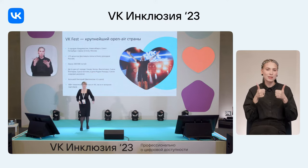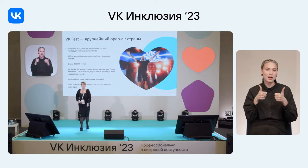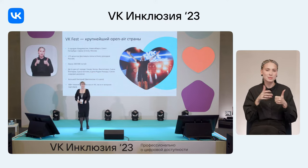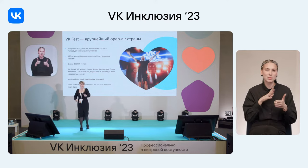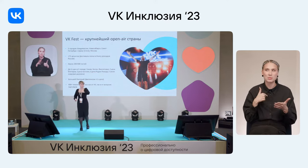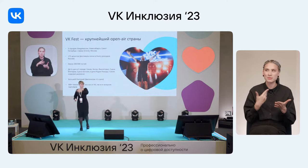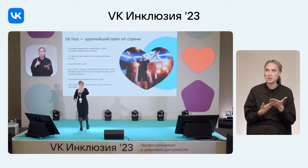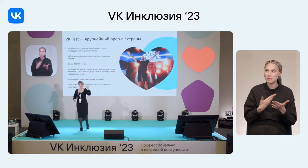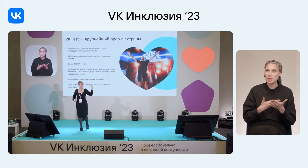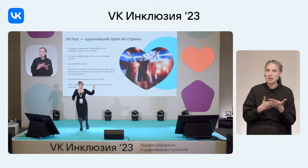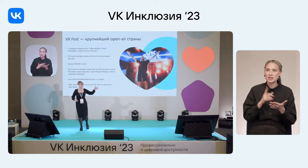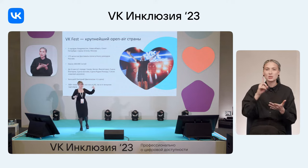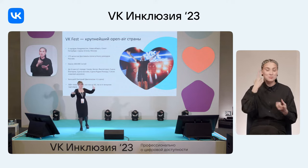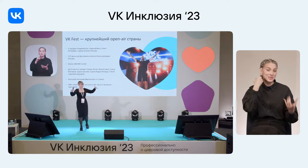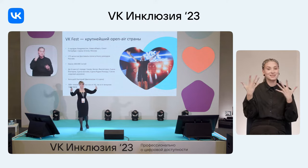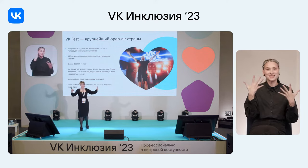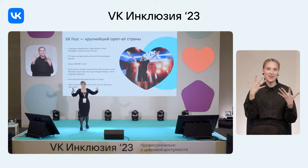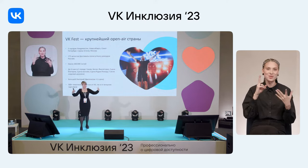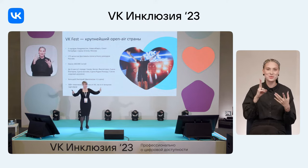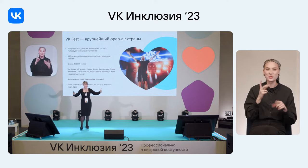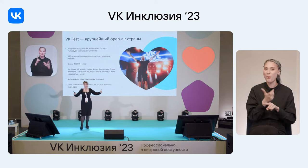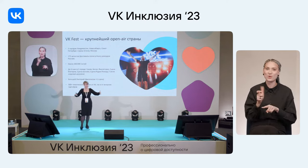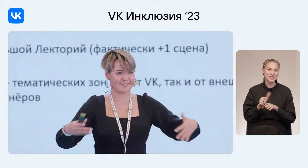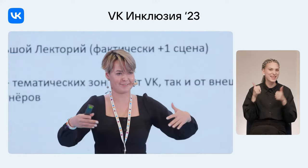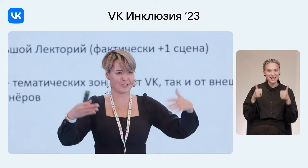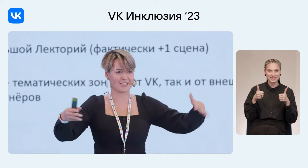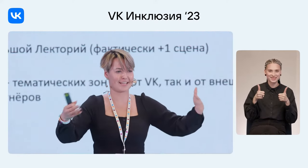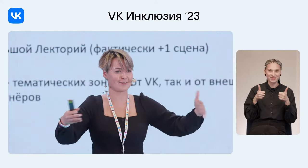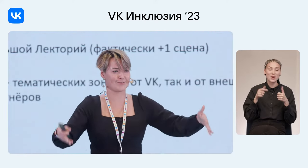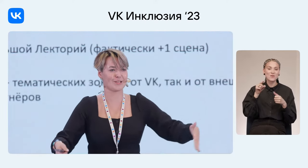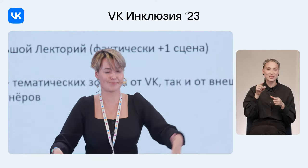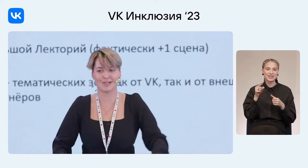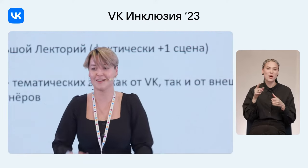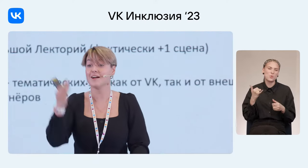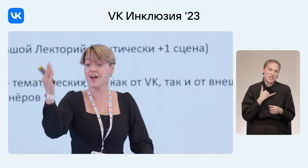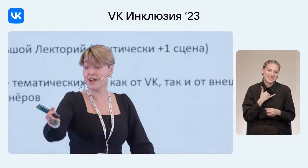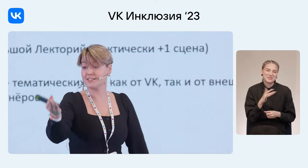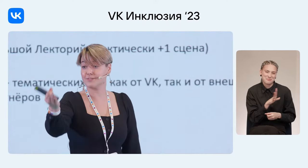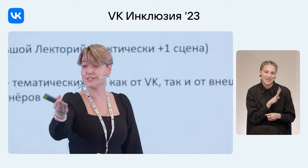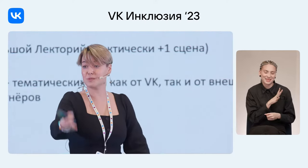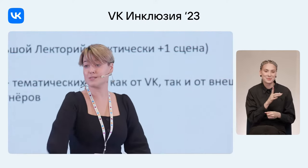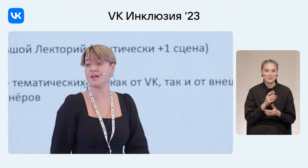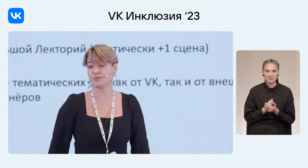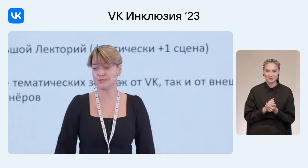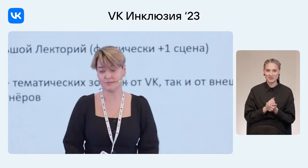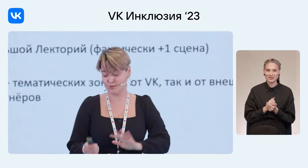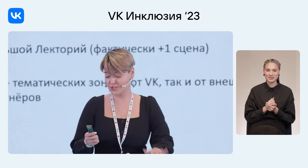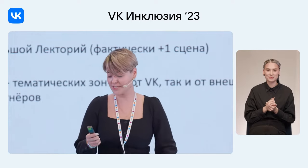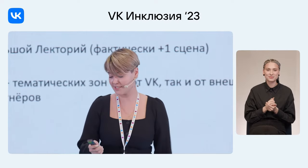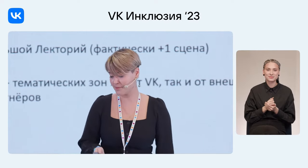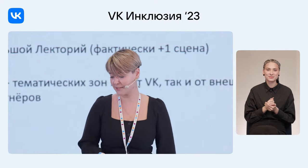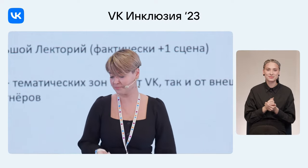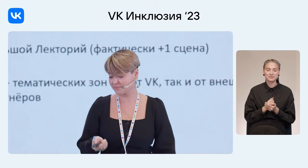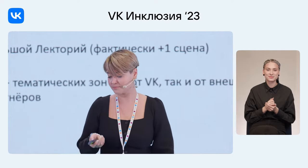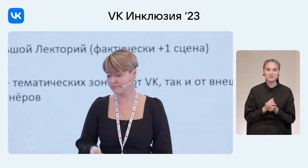примере. Но представьте себе кого-то очень клевого. Вот они, скорее всего, у нас были. А, девелопер-самолет. Вот, очень